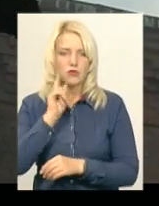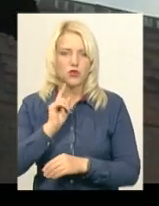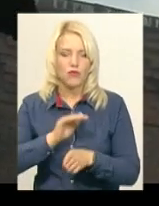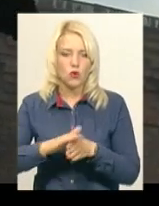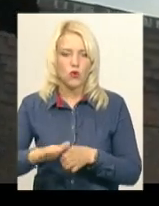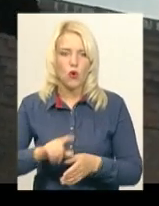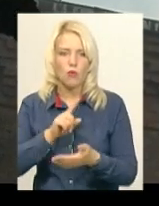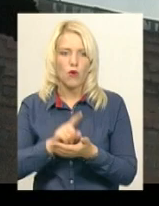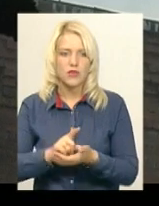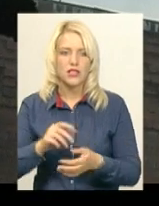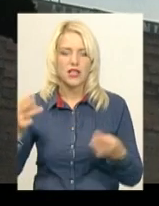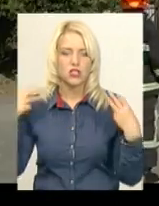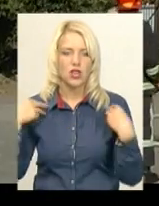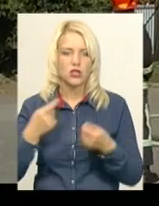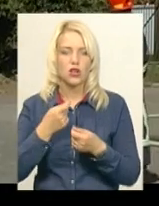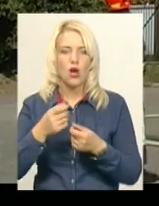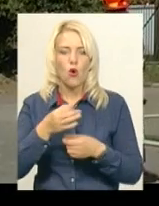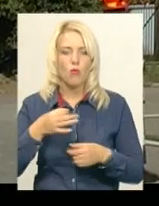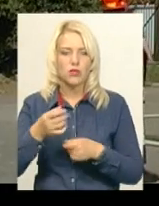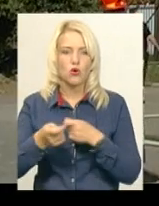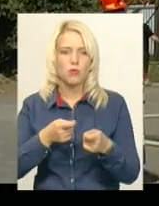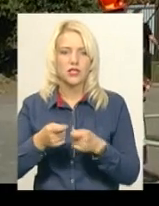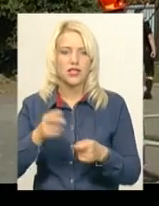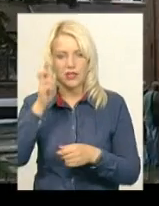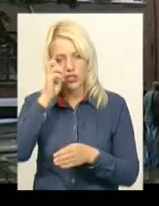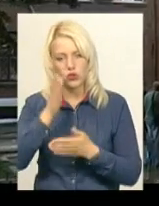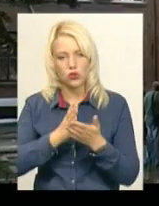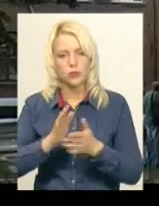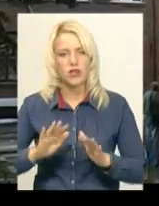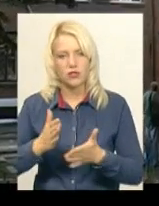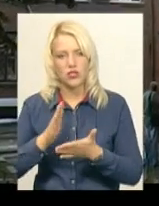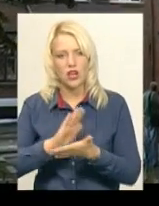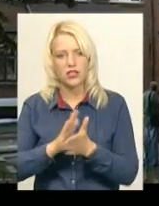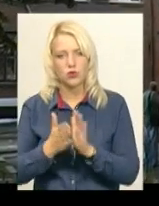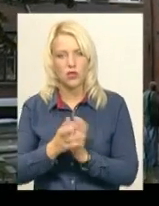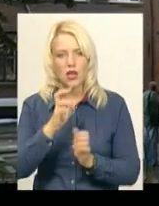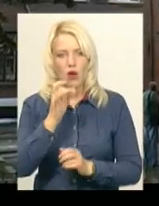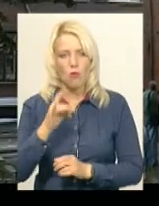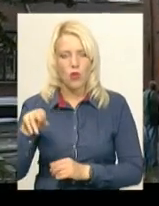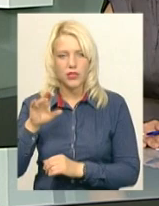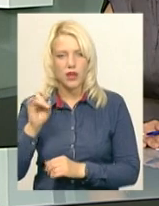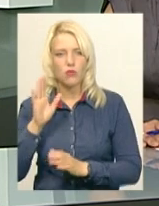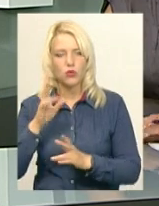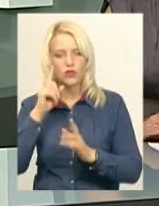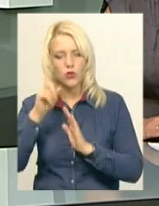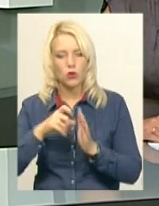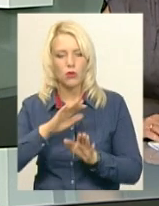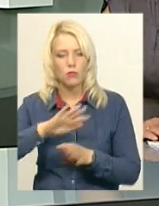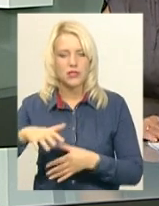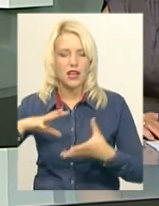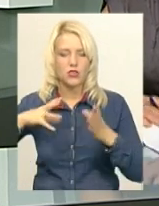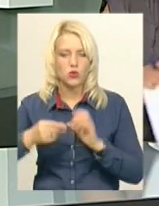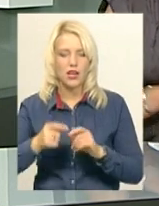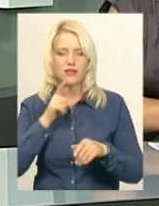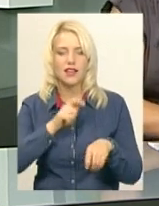виконуючий обов'язки начальника обласного управління Держслужби з надзвичайних ситуацій Дмитро Бондар, будуть відомі після результатів експертизи.